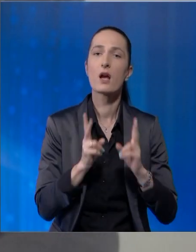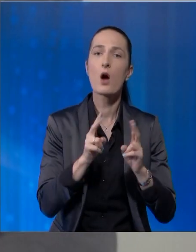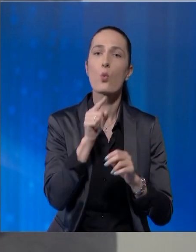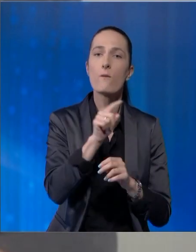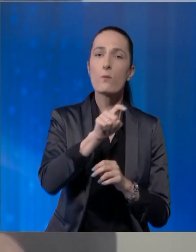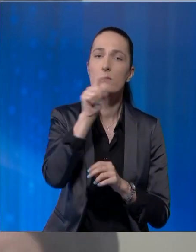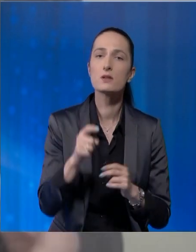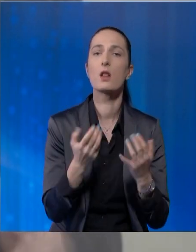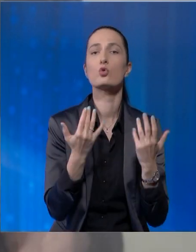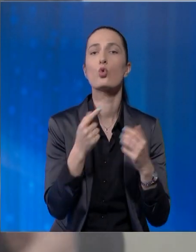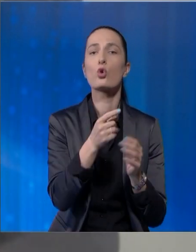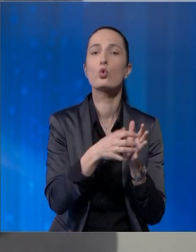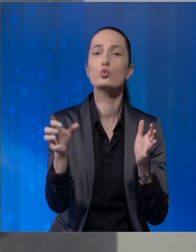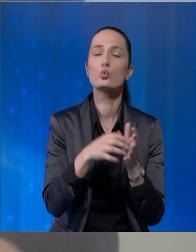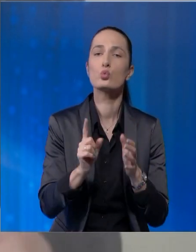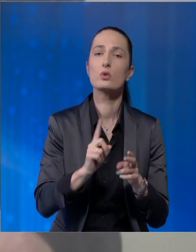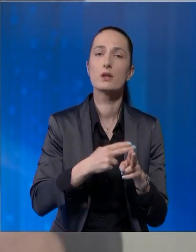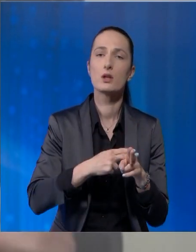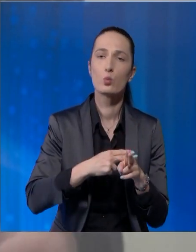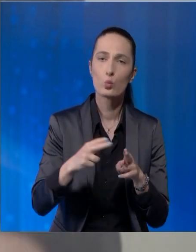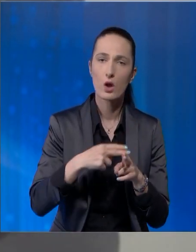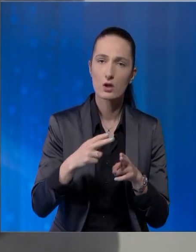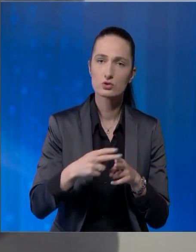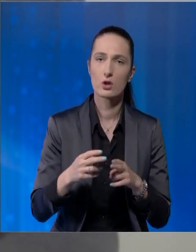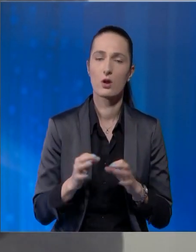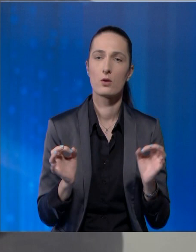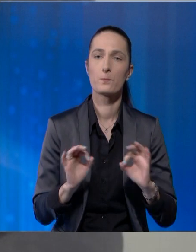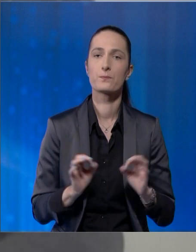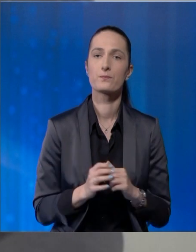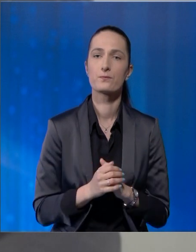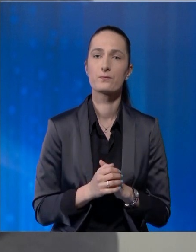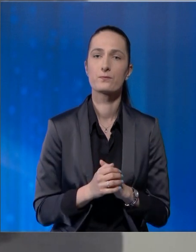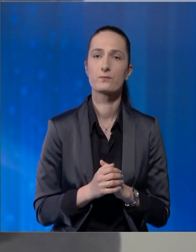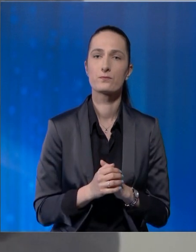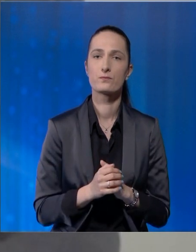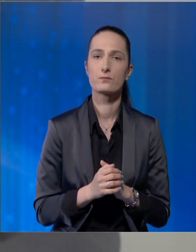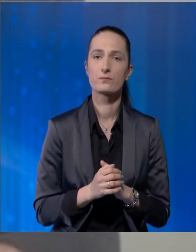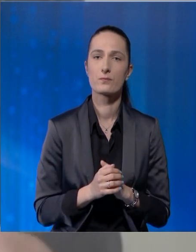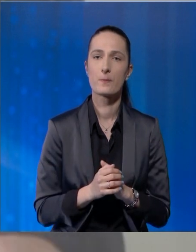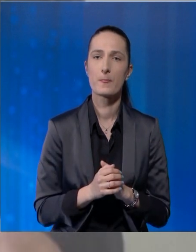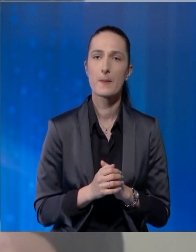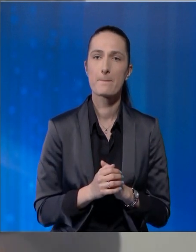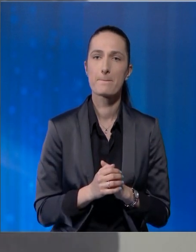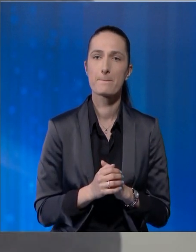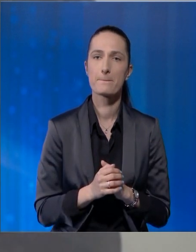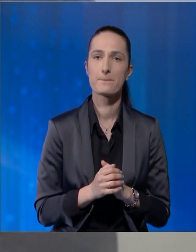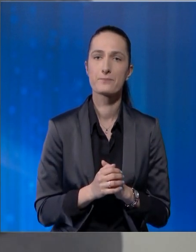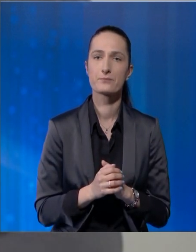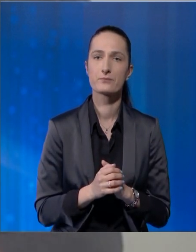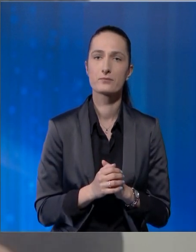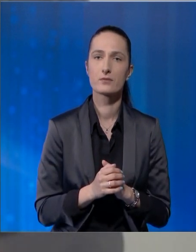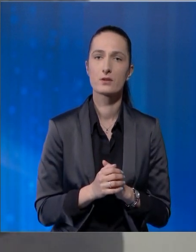o pitanju koje je zaista od takvog značaja, a imajući u vidu koliko vremena je do sada